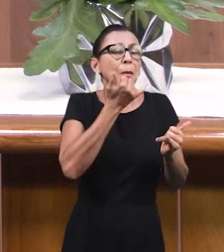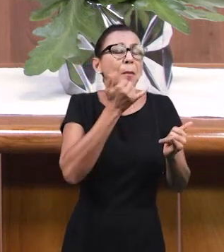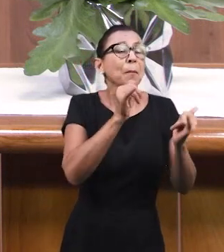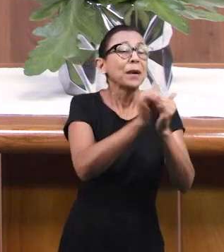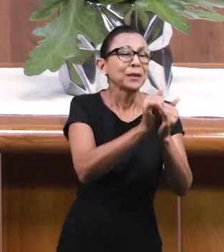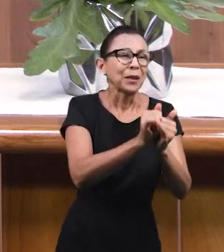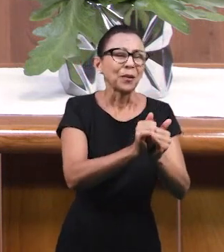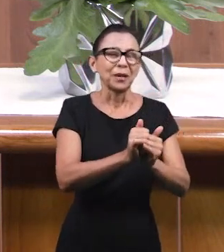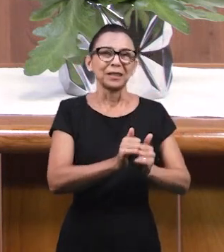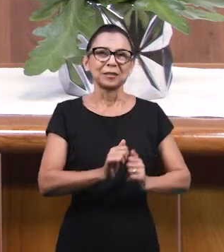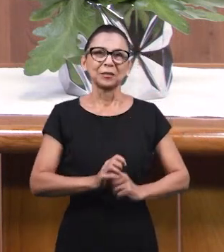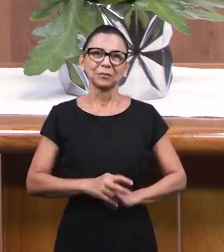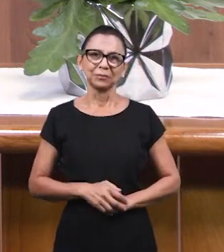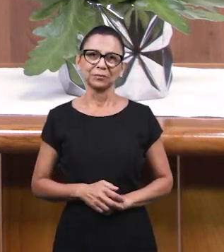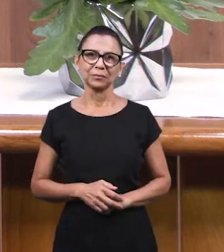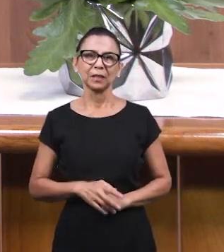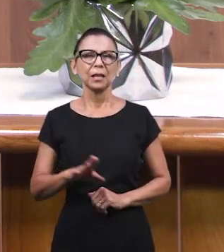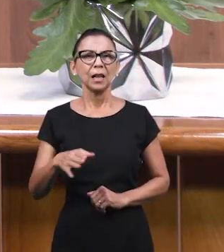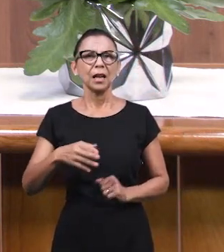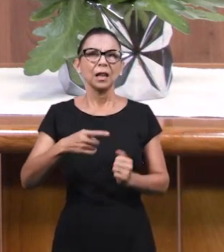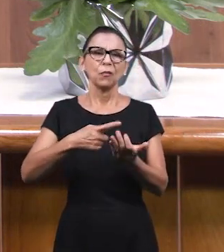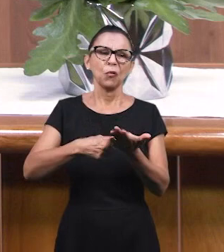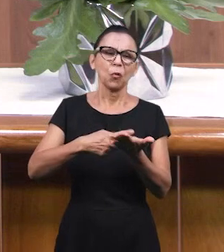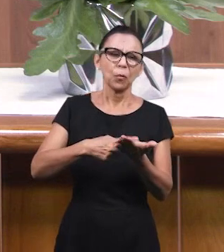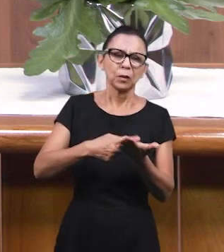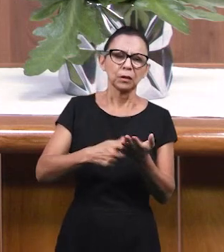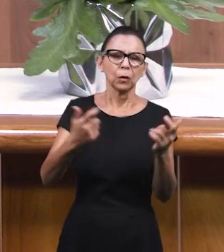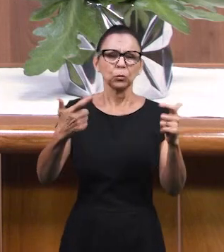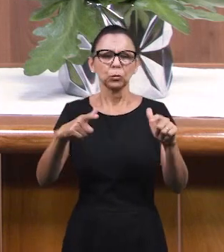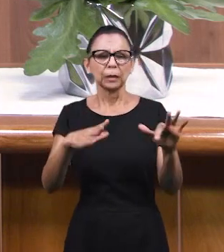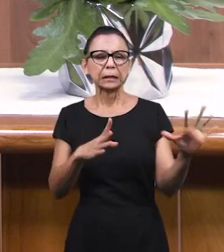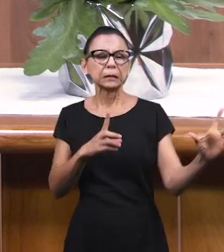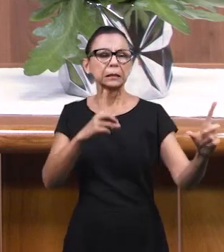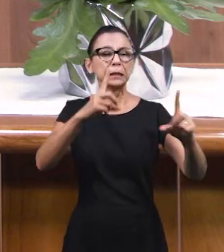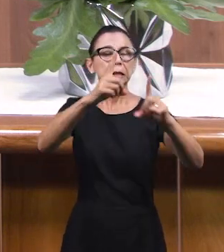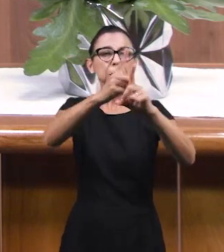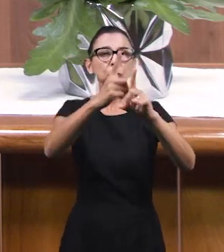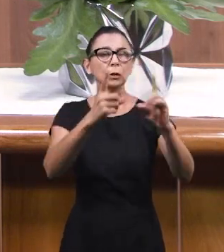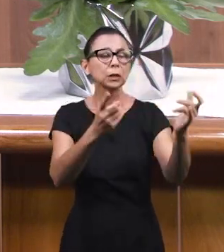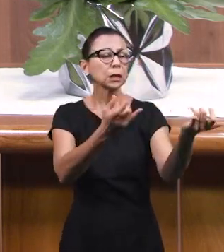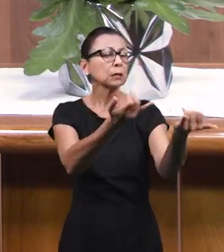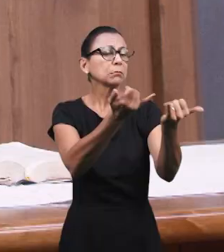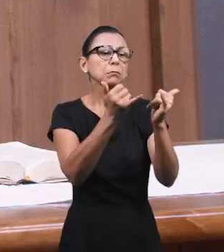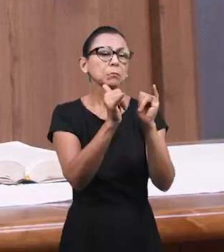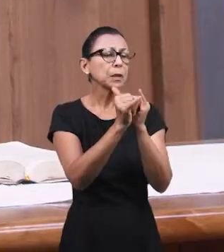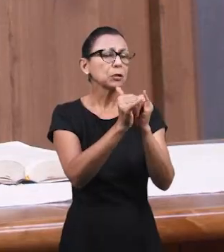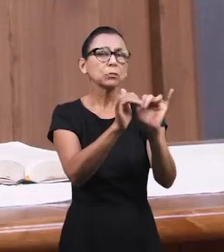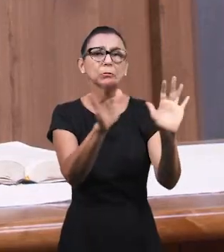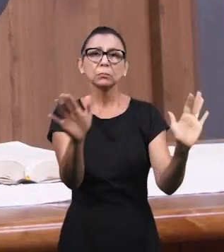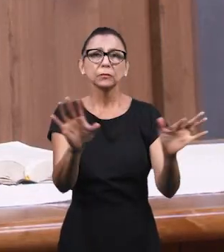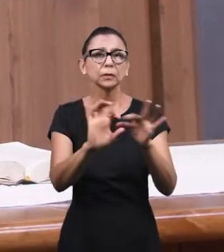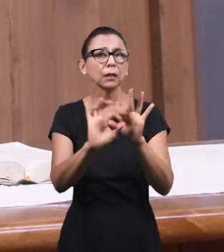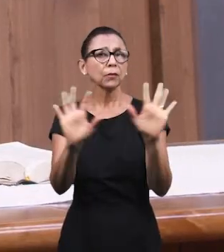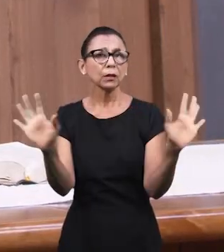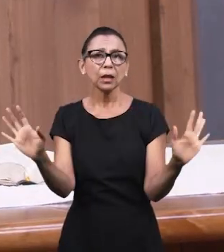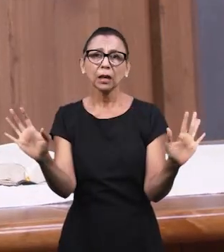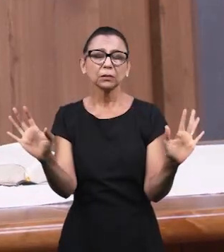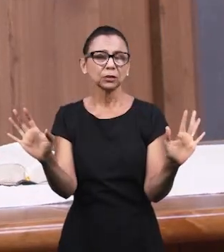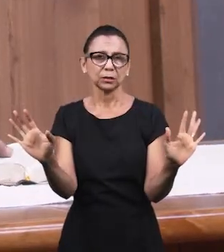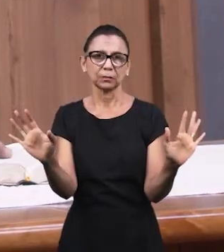Я позвоню этому человеку, я встречусь с этим человеком, чтобы поговорить. Делай или поступай, как